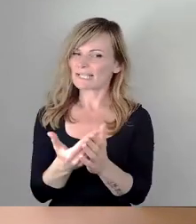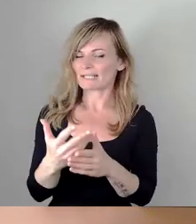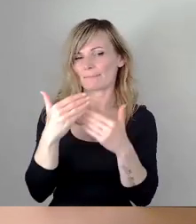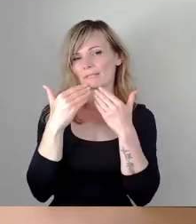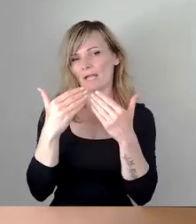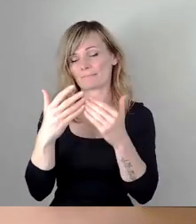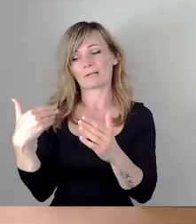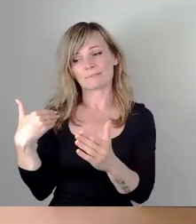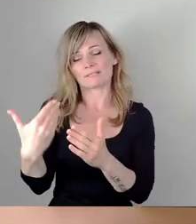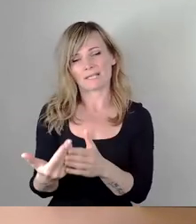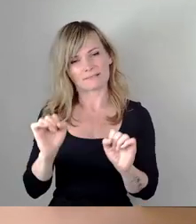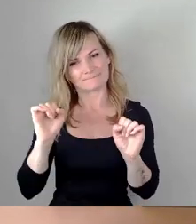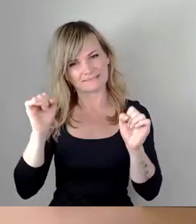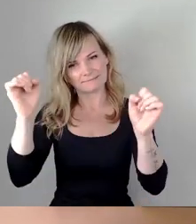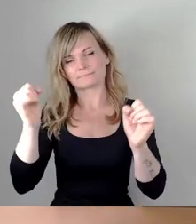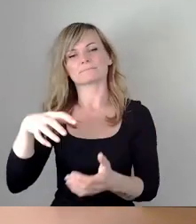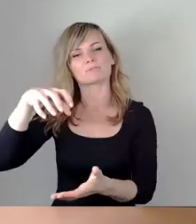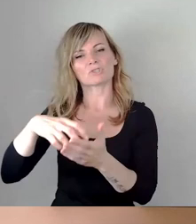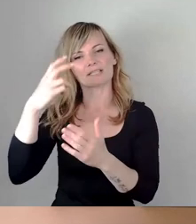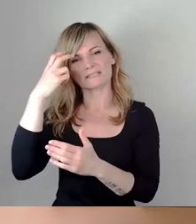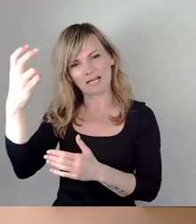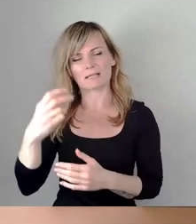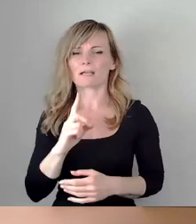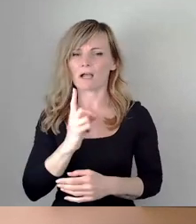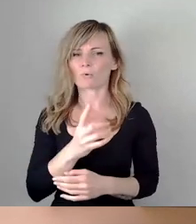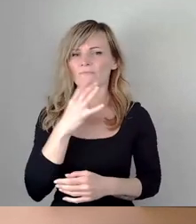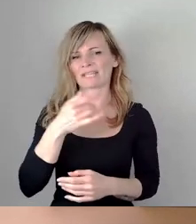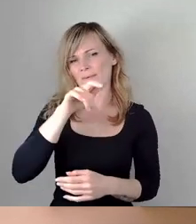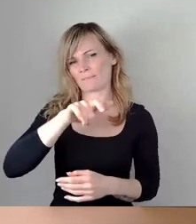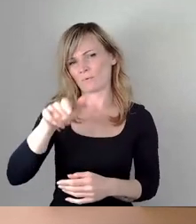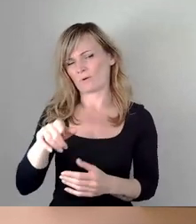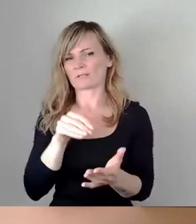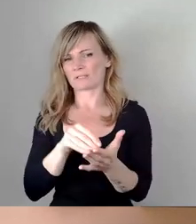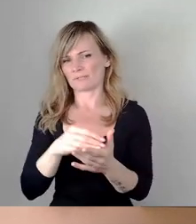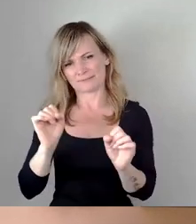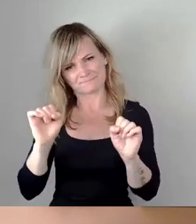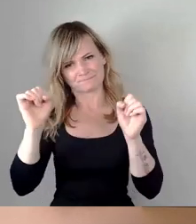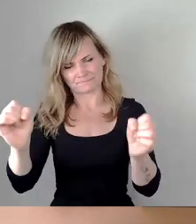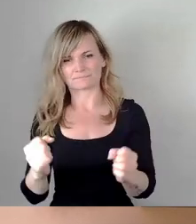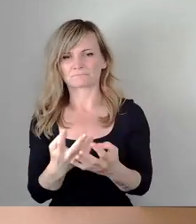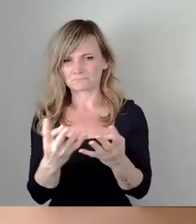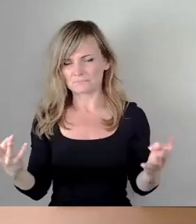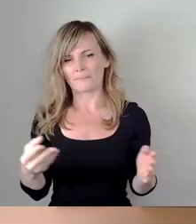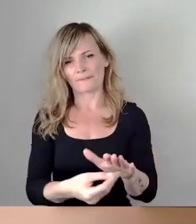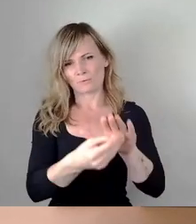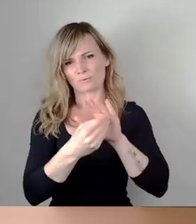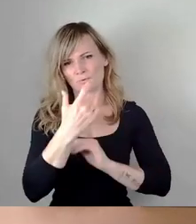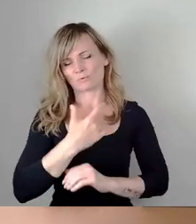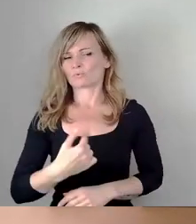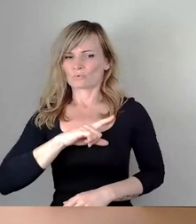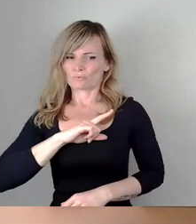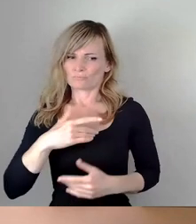Mitwirkung des Stadtrates vieler Bürgerinnen und Bürger und der breiten Unterstützung und würde mich jetzt freuen, wenn das